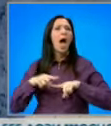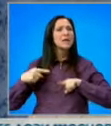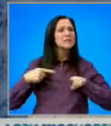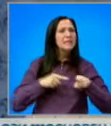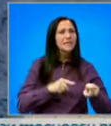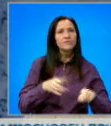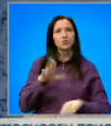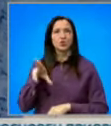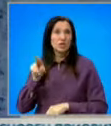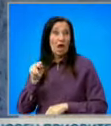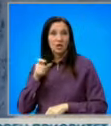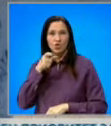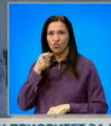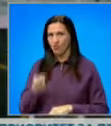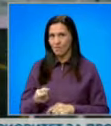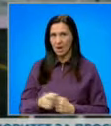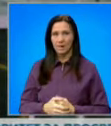каже думата.